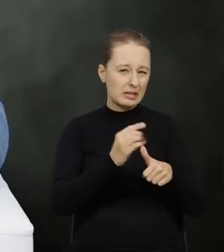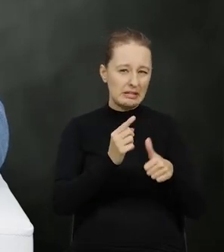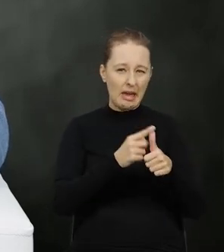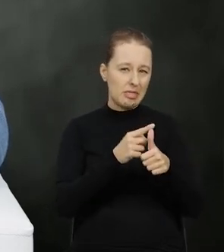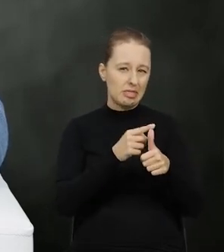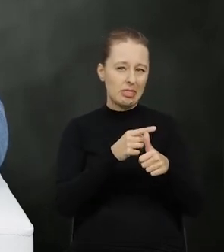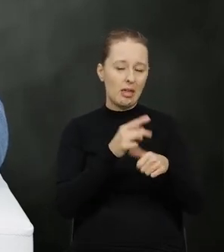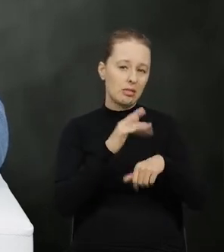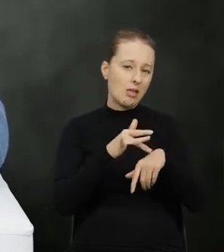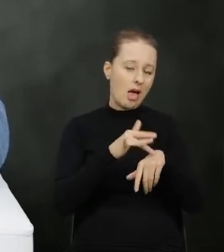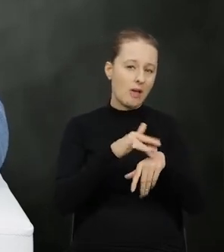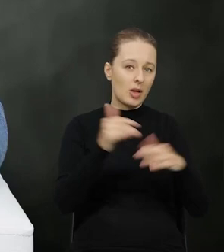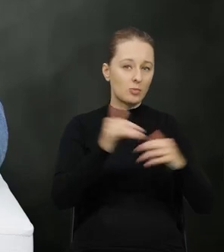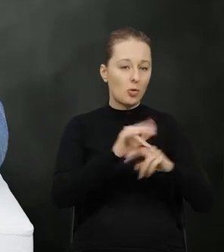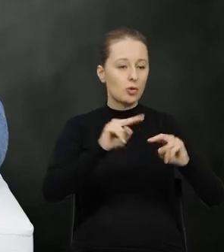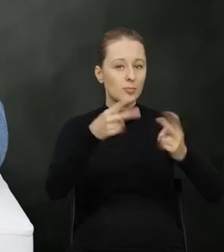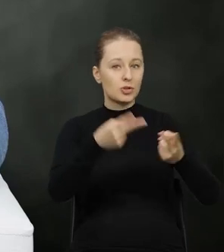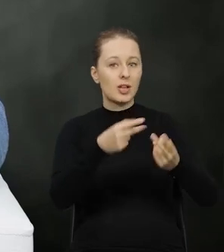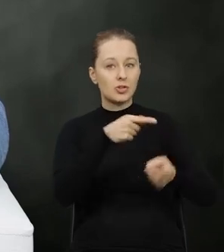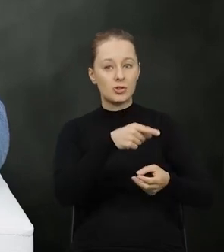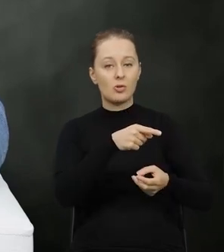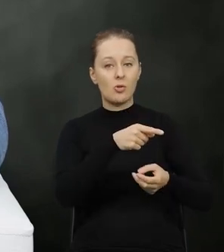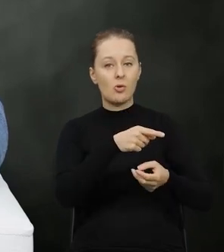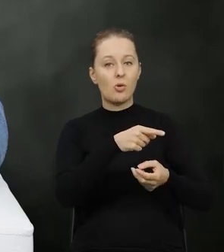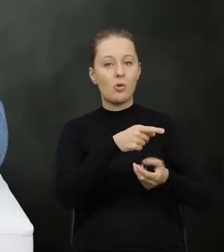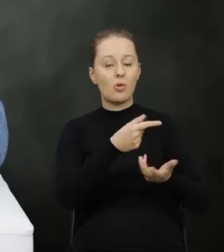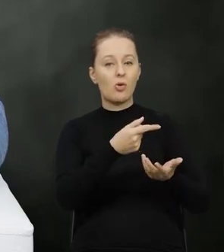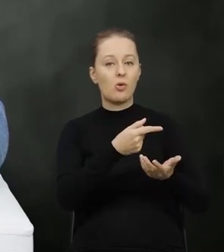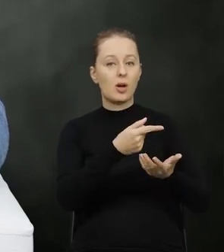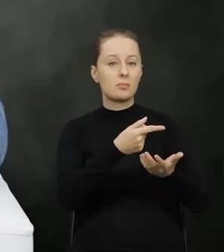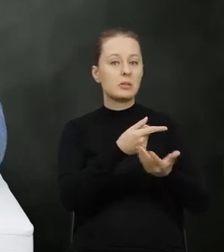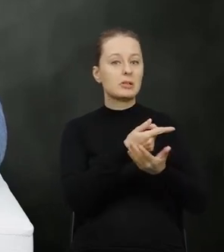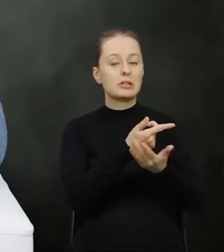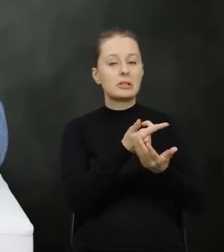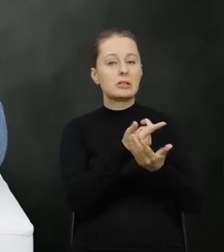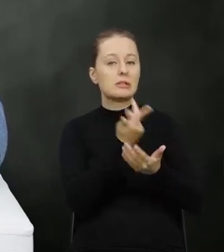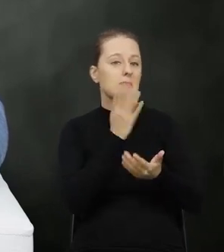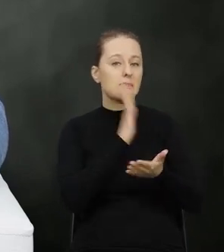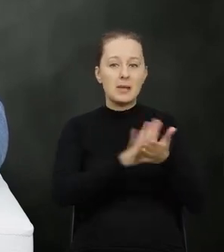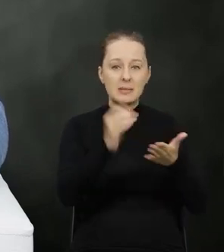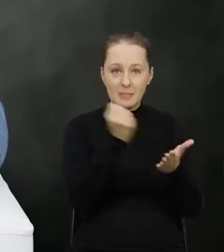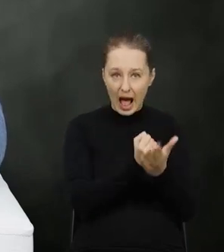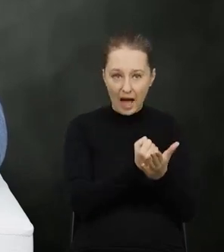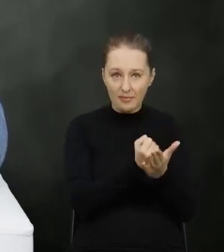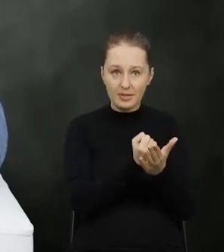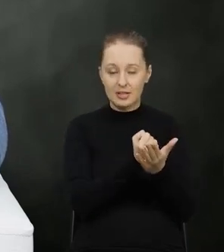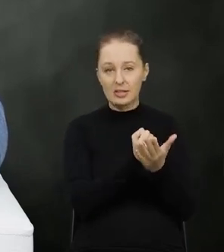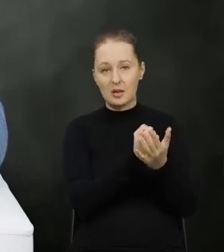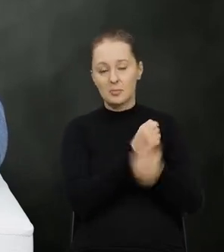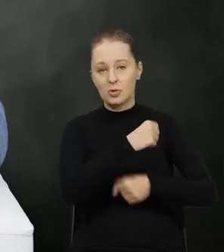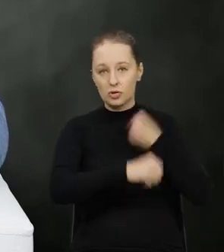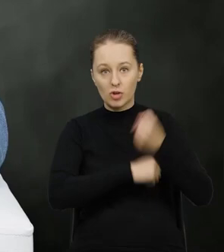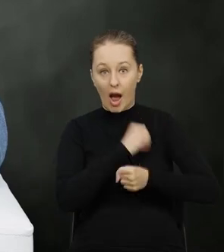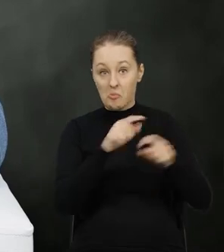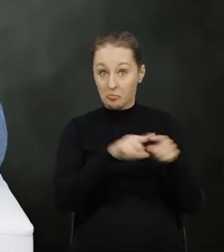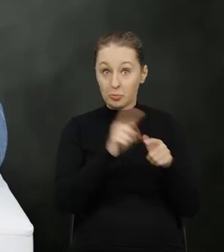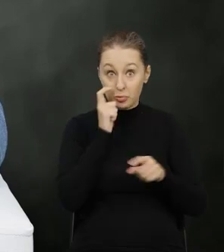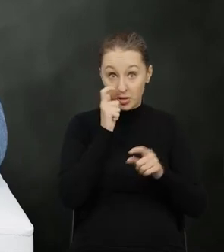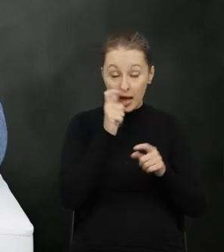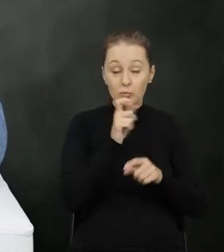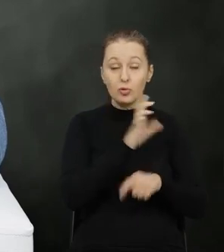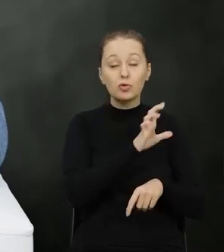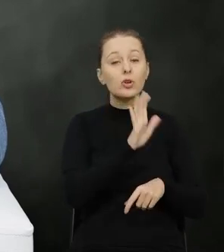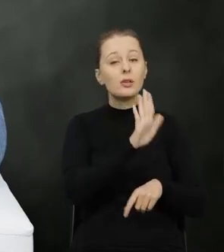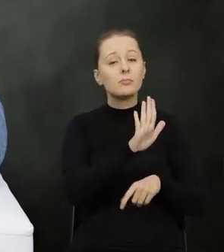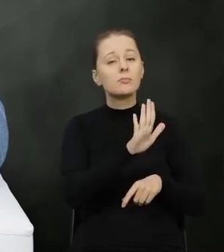mogą być nałożone na tego sprawcę czynu, no bardzo często czynu zabronionego, który wręcz może być nawet przestępstwem. Właśnie, czy są jakieś inne